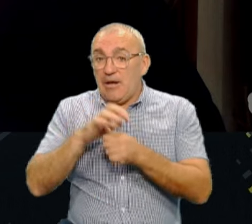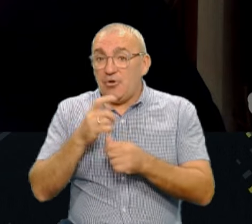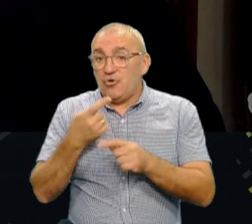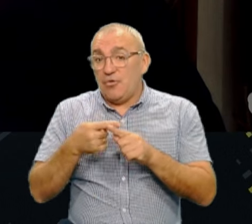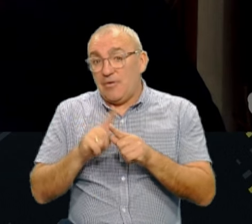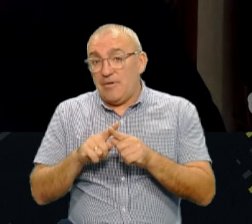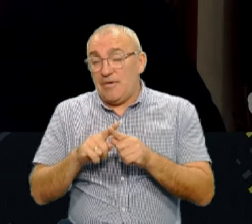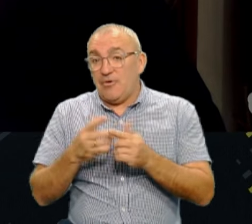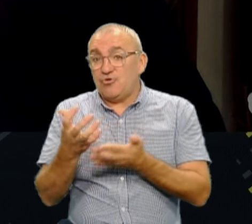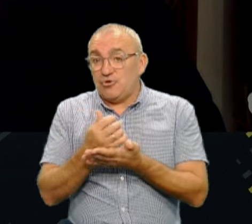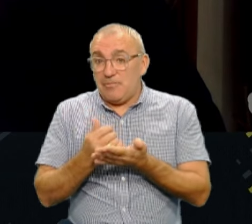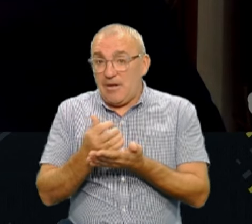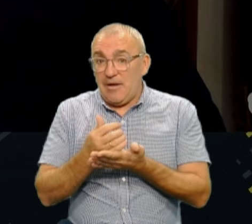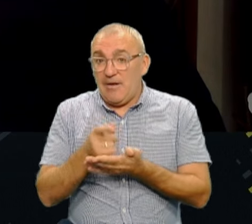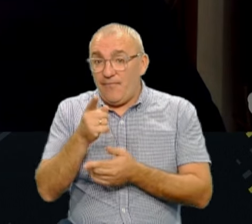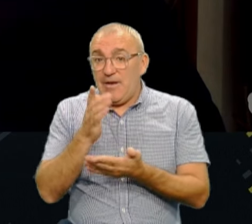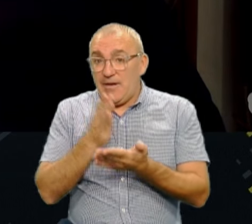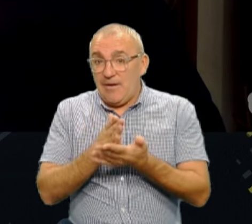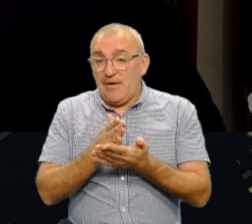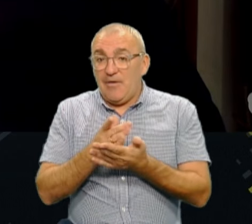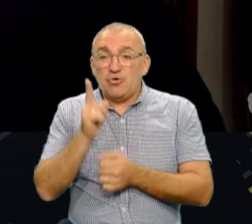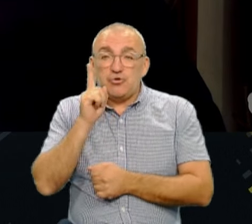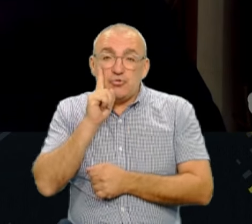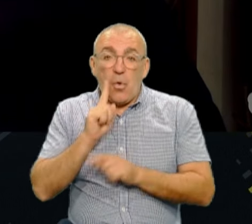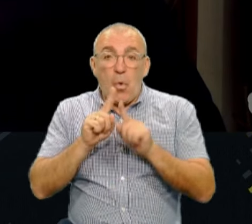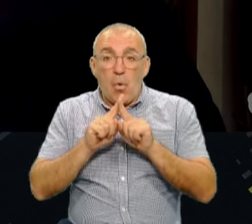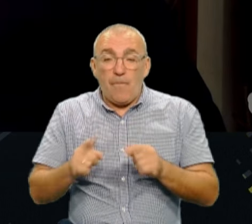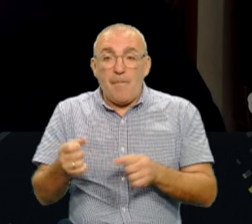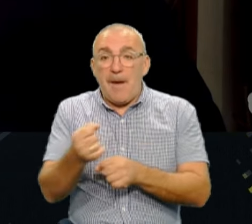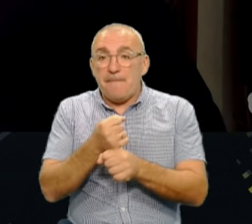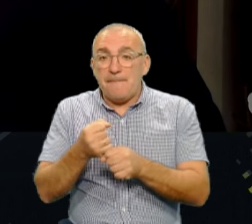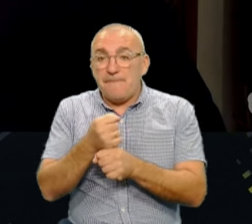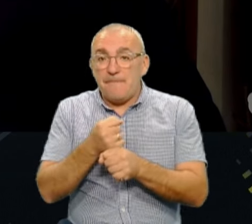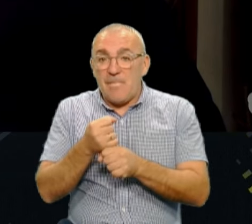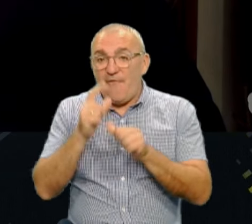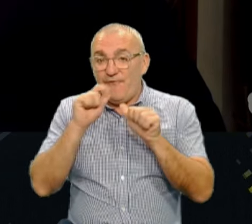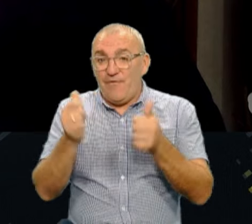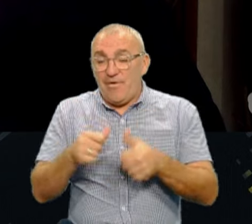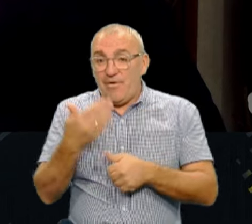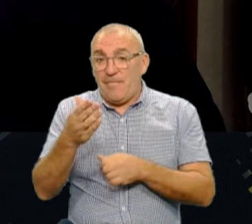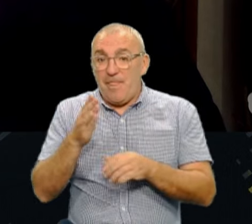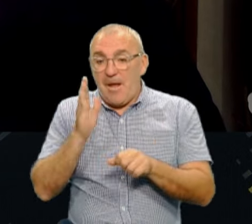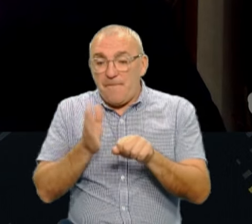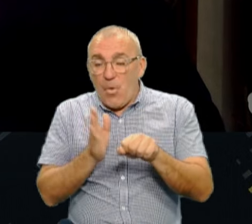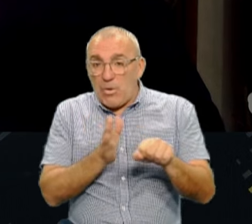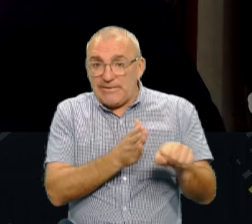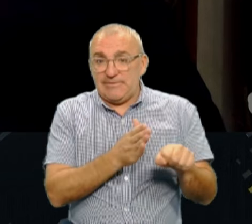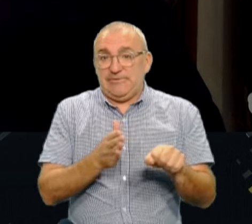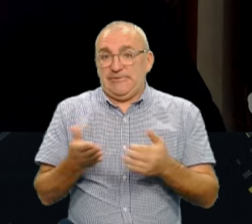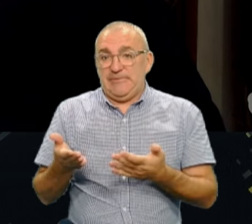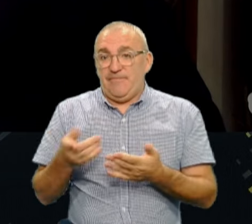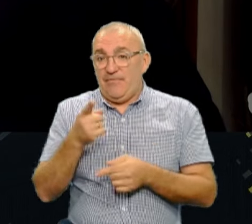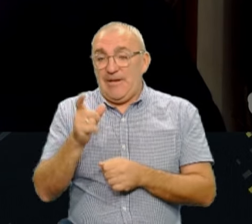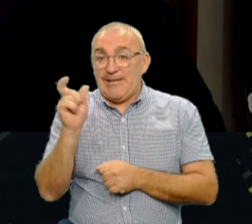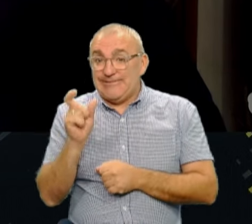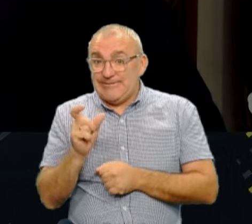збираєш. Але він є досить смачний, особливо в мариновому на вигляді. Коли його порізати, то він синіє. Але